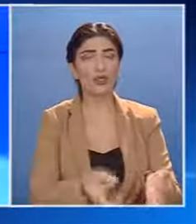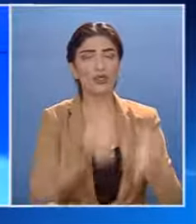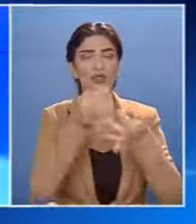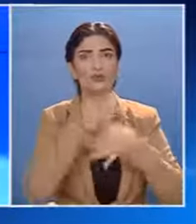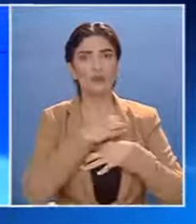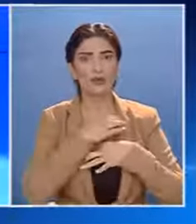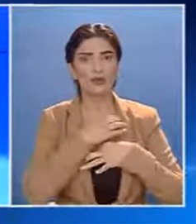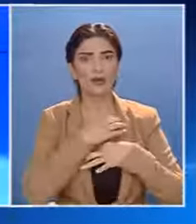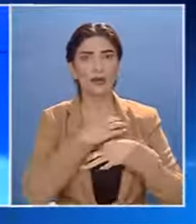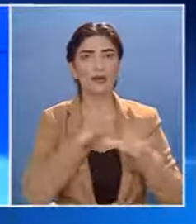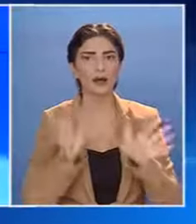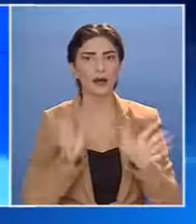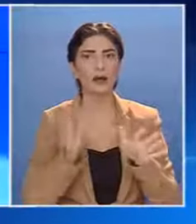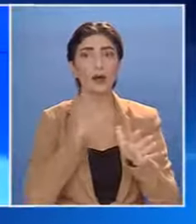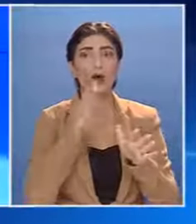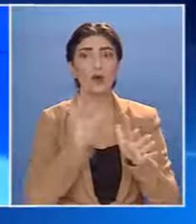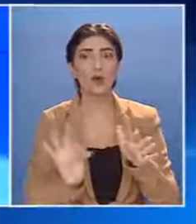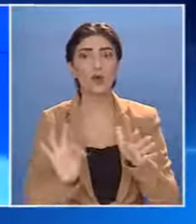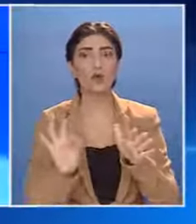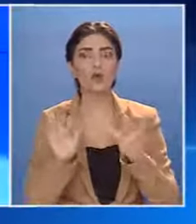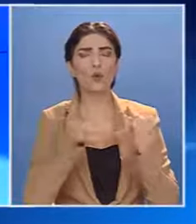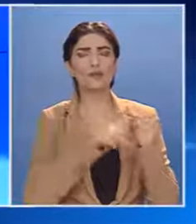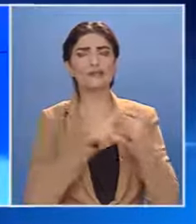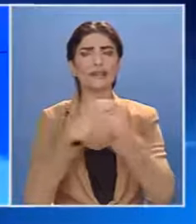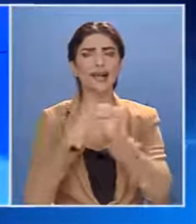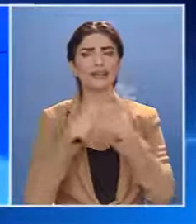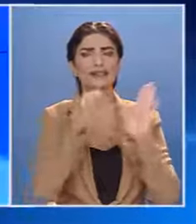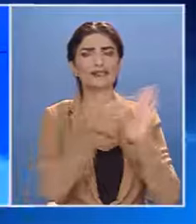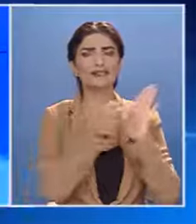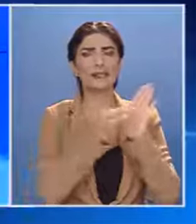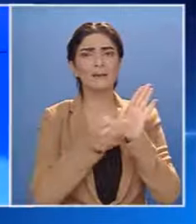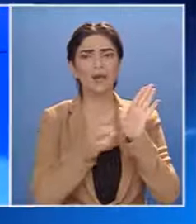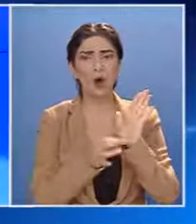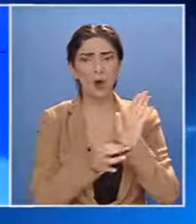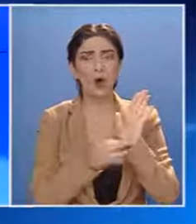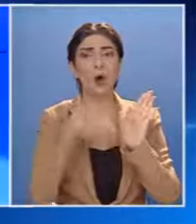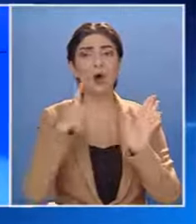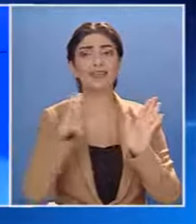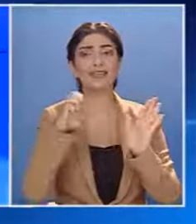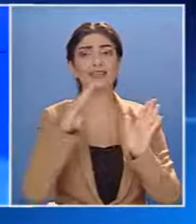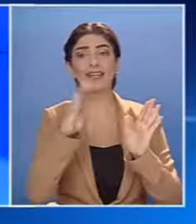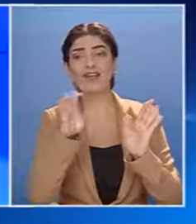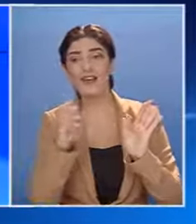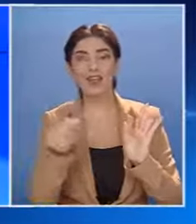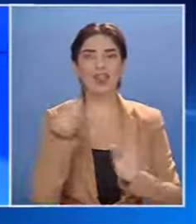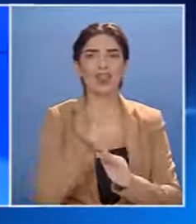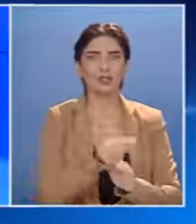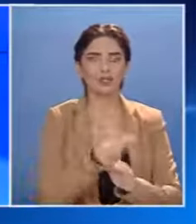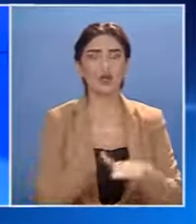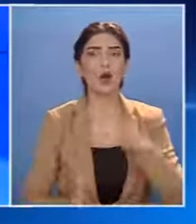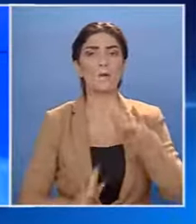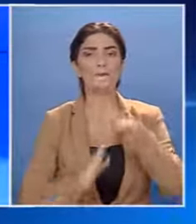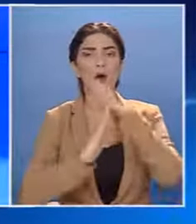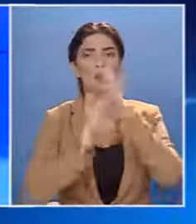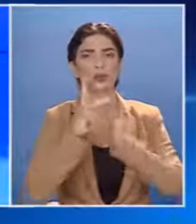αναδεικνύεται μέσα από την πρόταση των 66 σημείων του ΚΕΒΕ ως κομβικής σημασίας παρέμβαση. Ο πρόεδρος του ΚΕΒΕΕ Χριστόδουλος